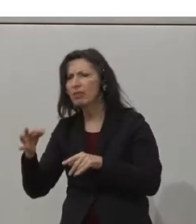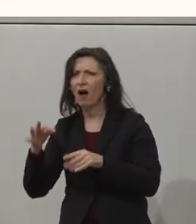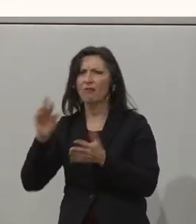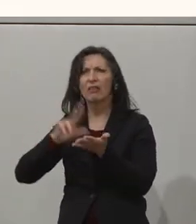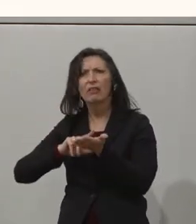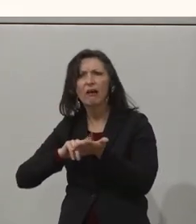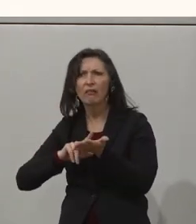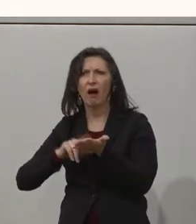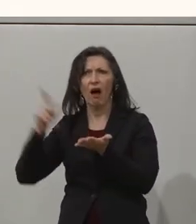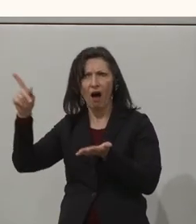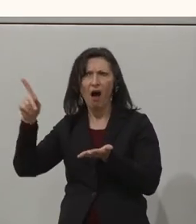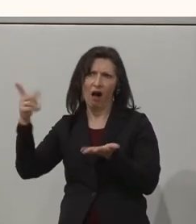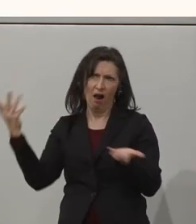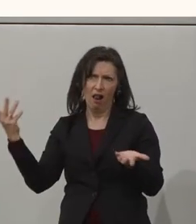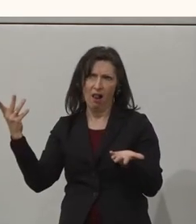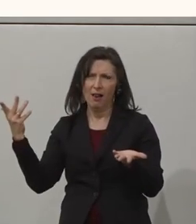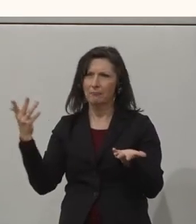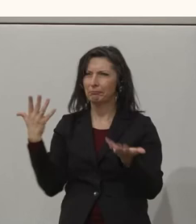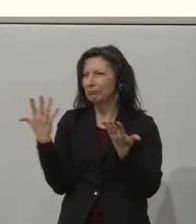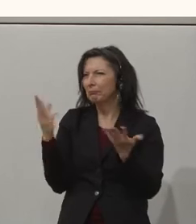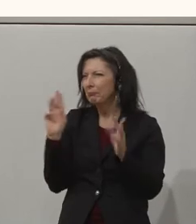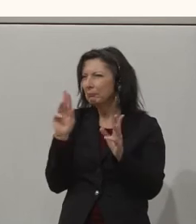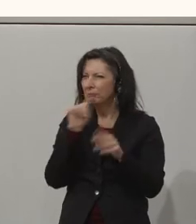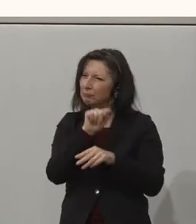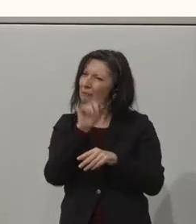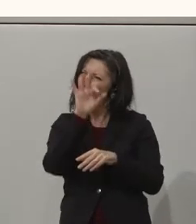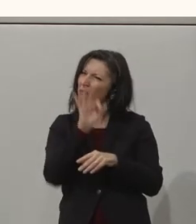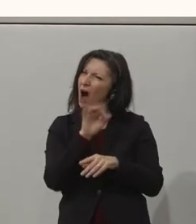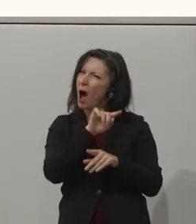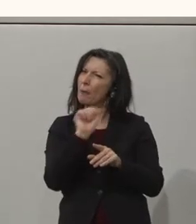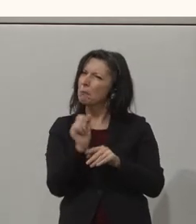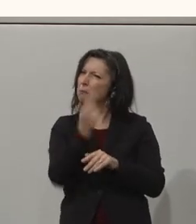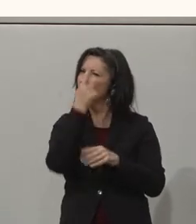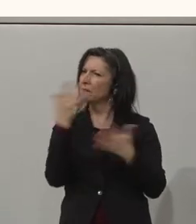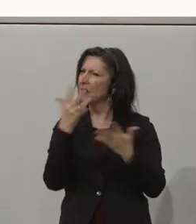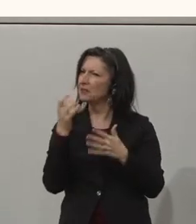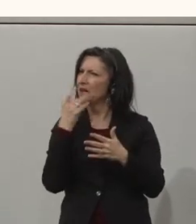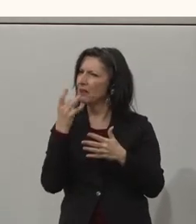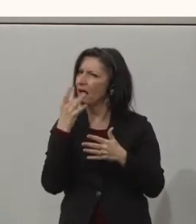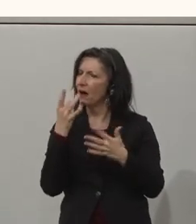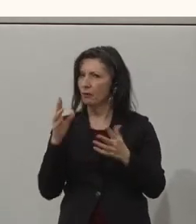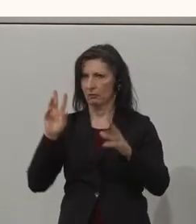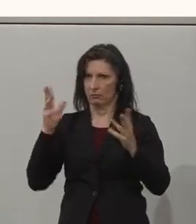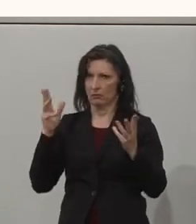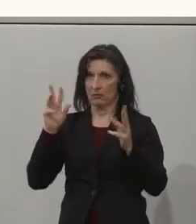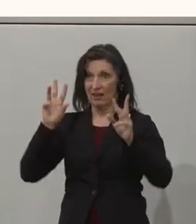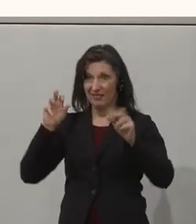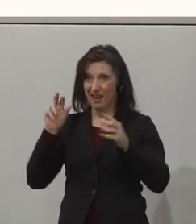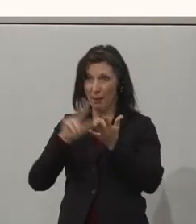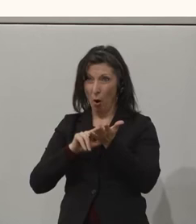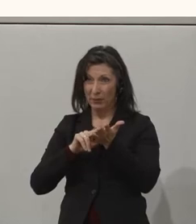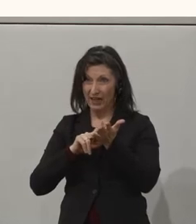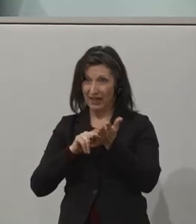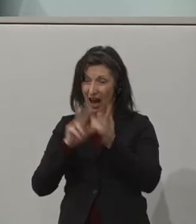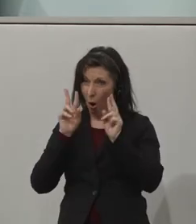When it comes to working on digital accessibility, companies are often deciding between automated tools or traditional